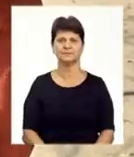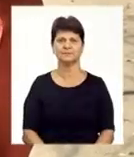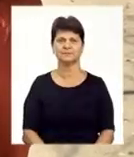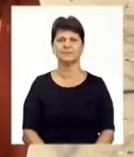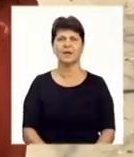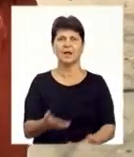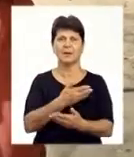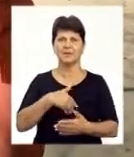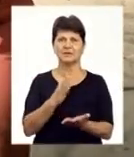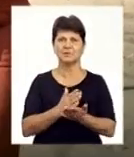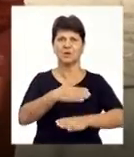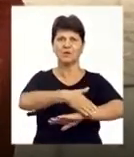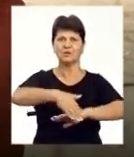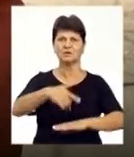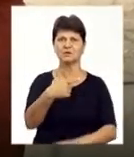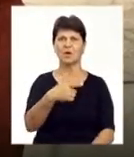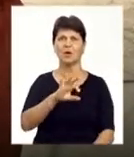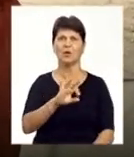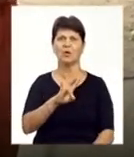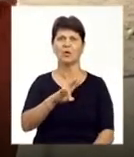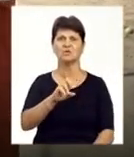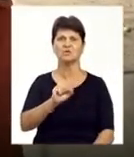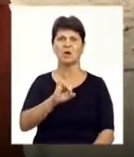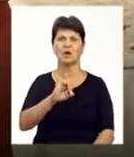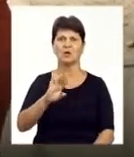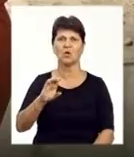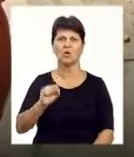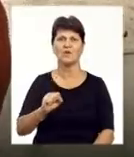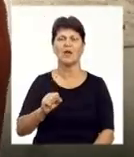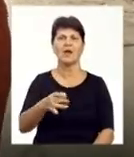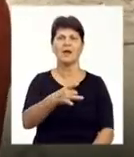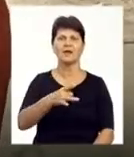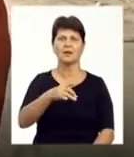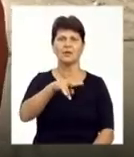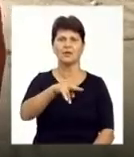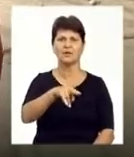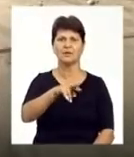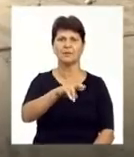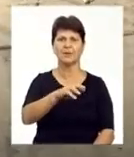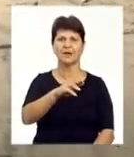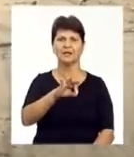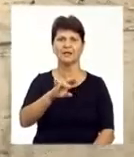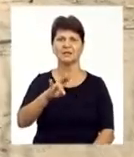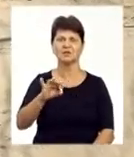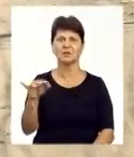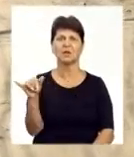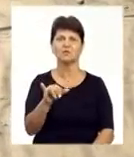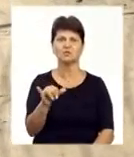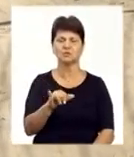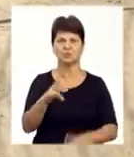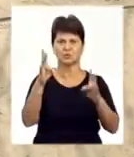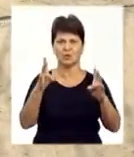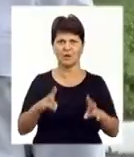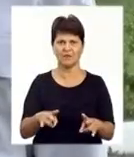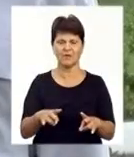Ми знаходимося на вулиці Гончарова, що у районі П'ятничан. У суботу на цьому місці сталася аварія, де постраждала п'ятирічна